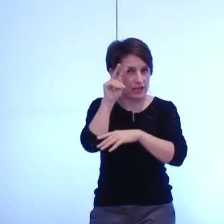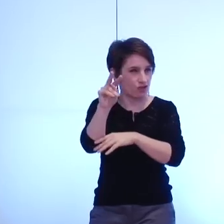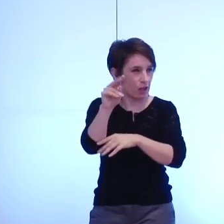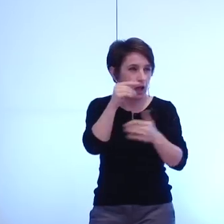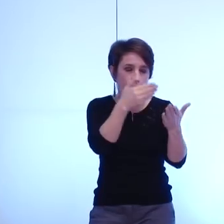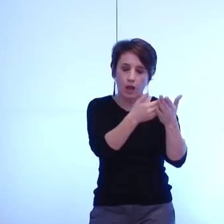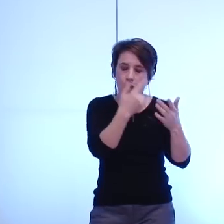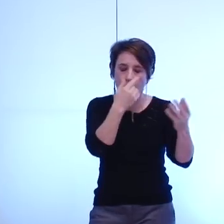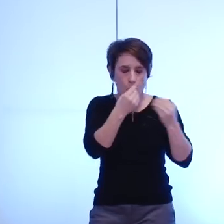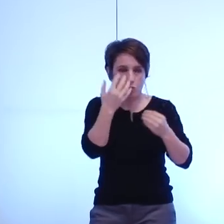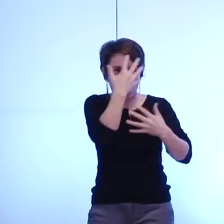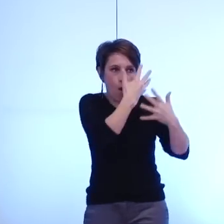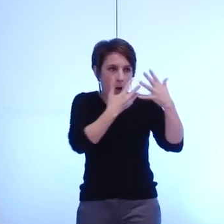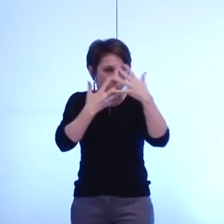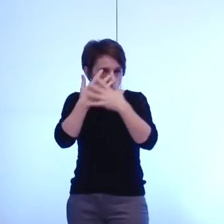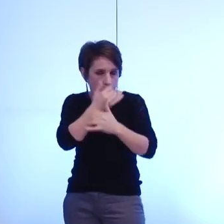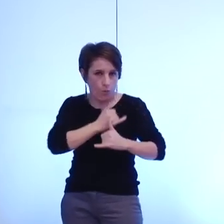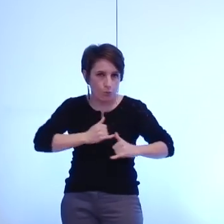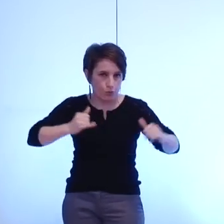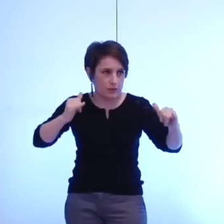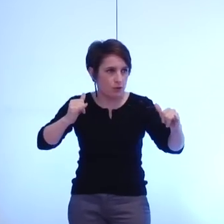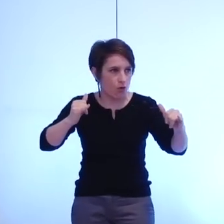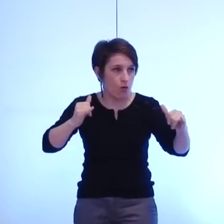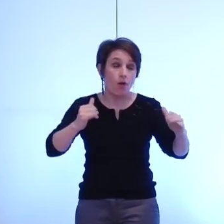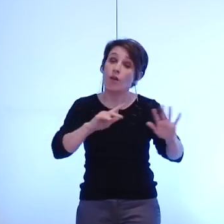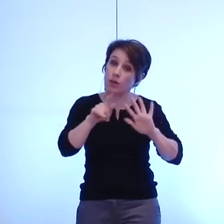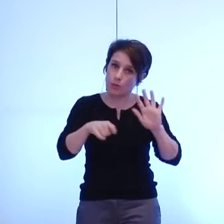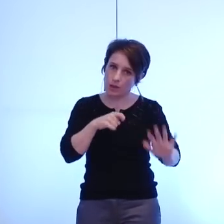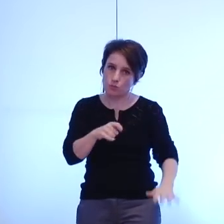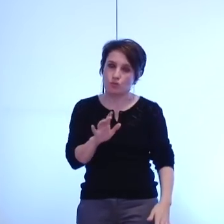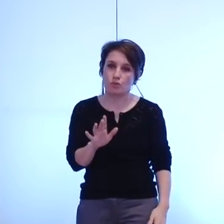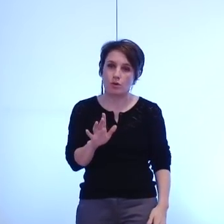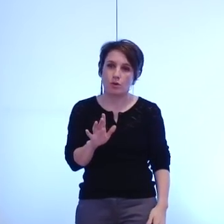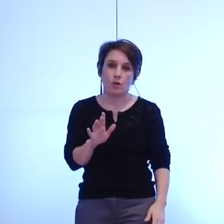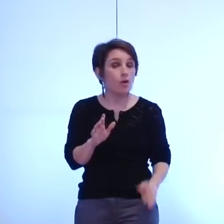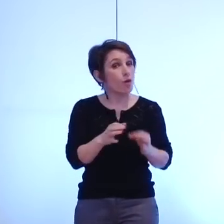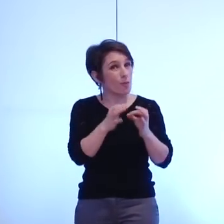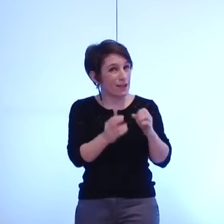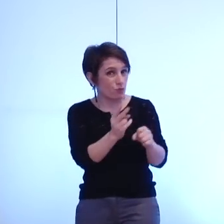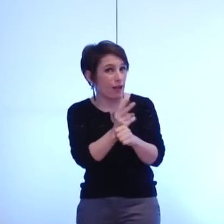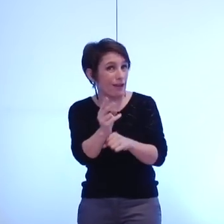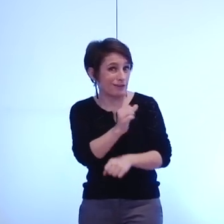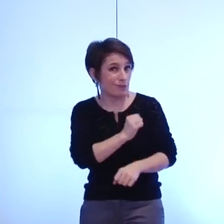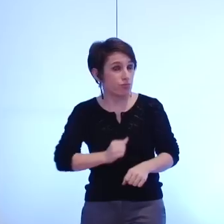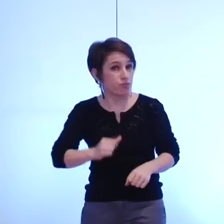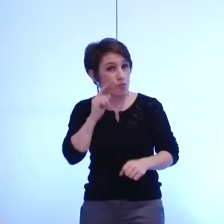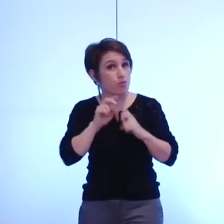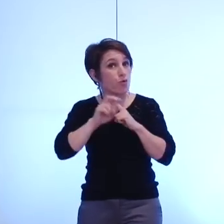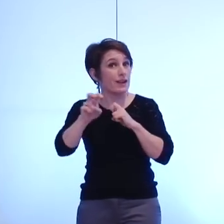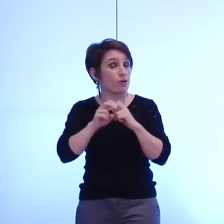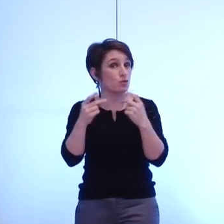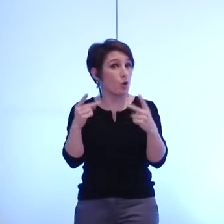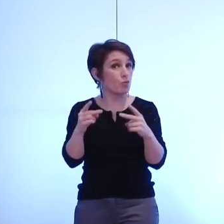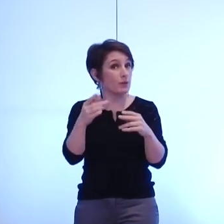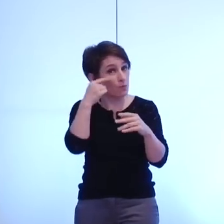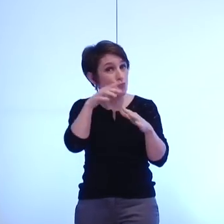profondément troublé et bien évidemment fait courir un risque majeur au transport public dans notre agglomération donc